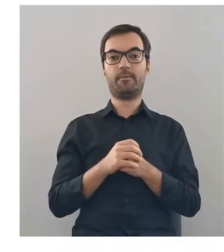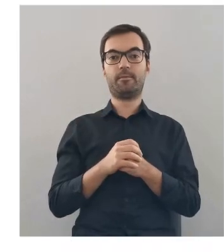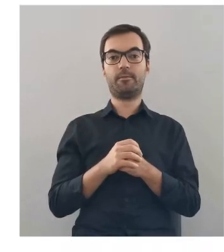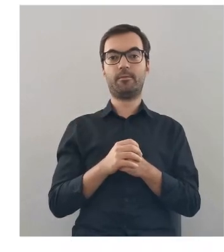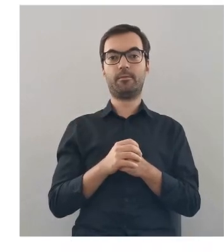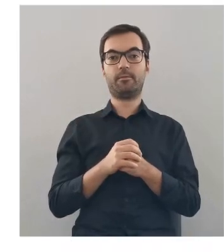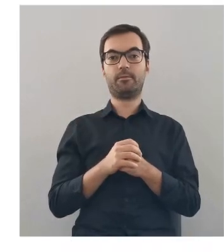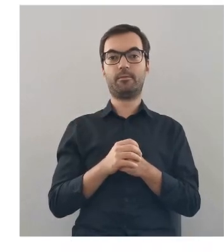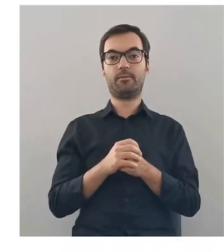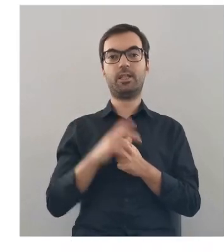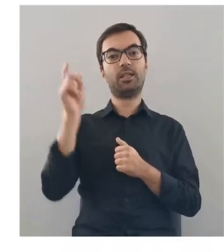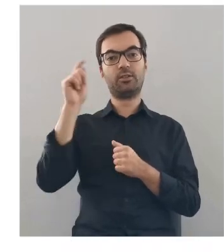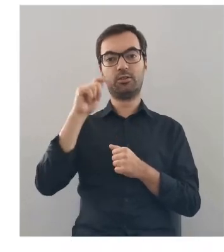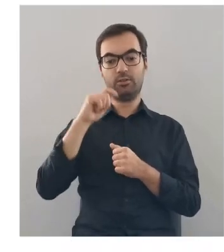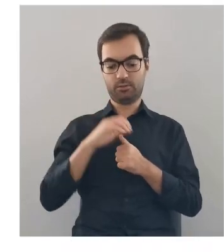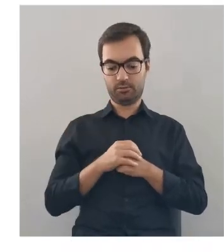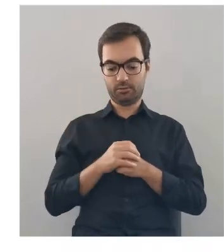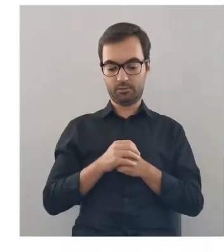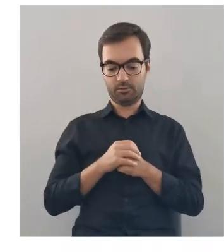szpitalny.